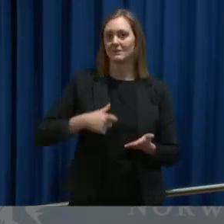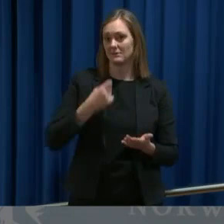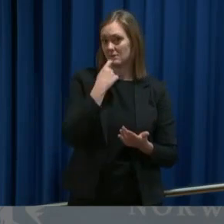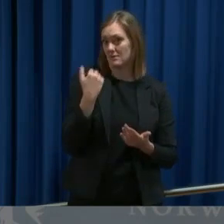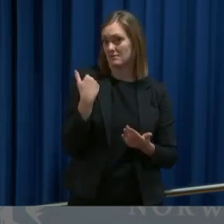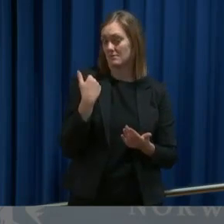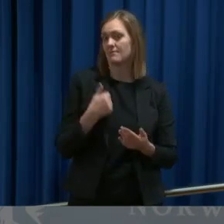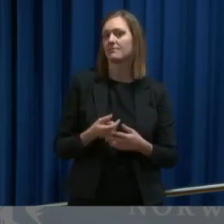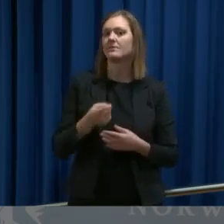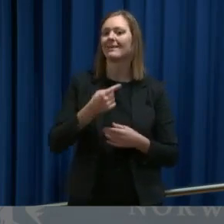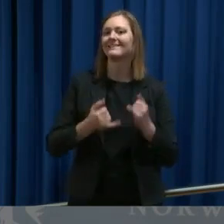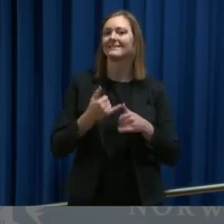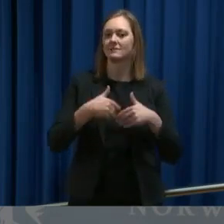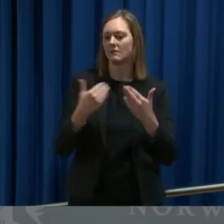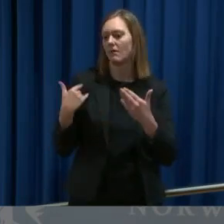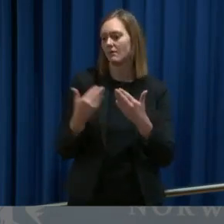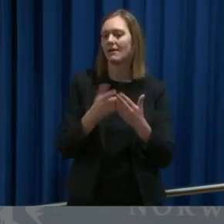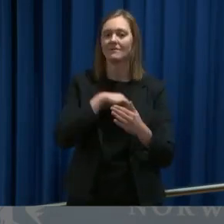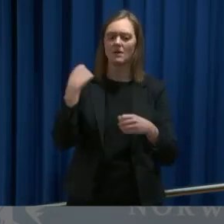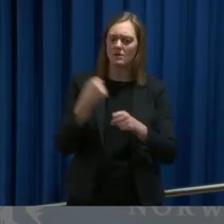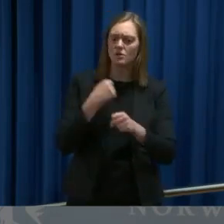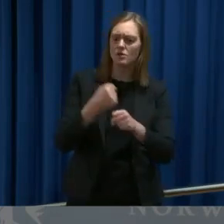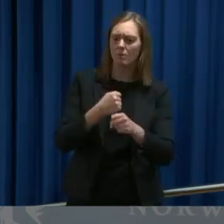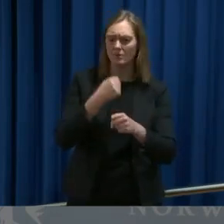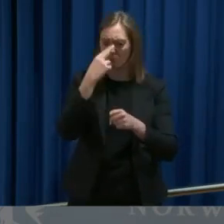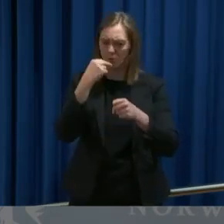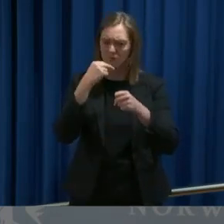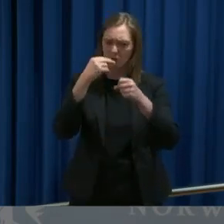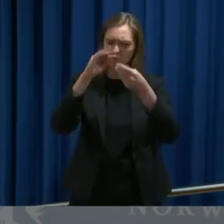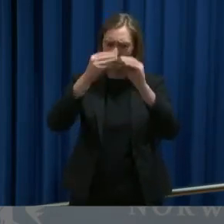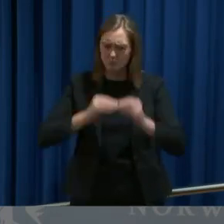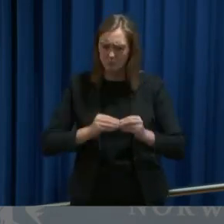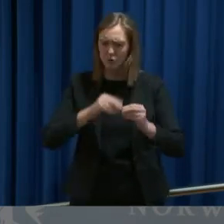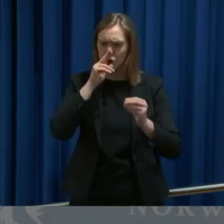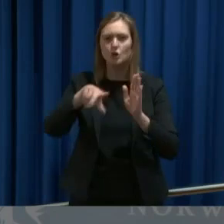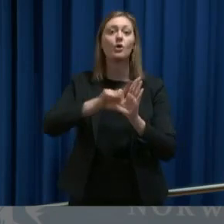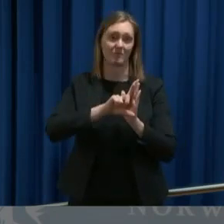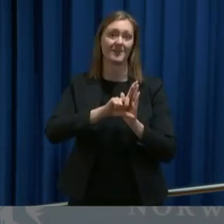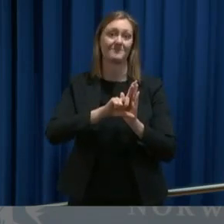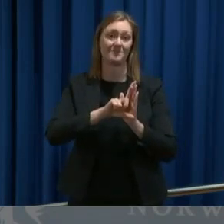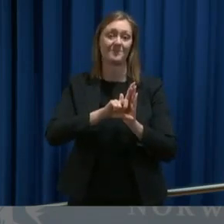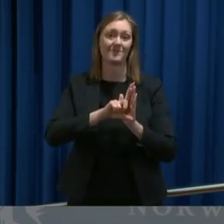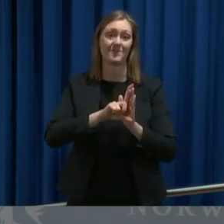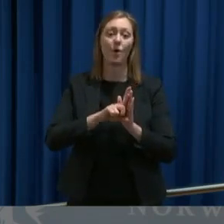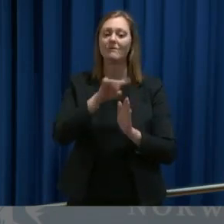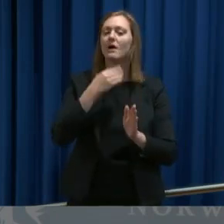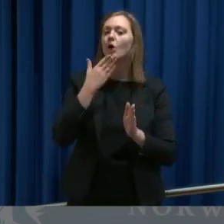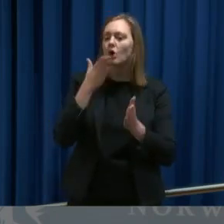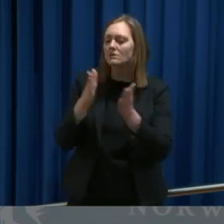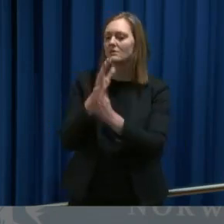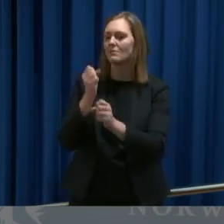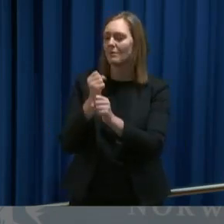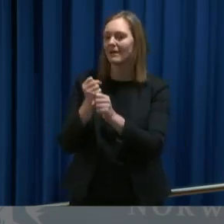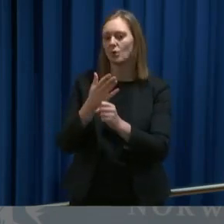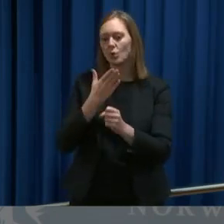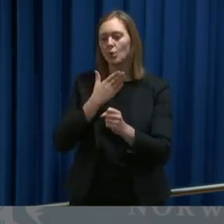for så har vi de siste dagene jobbet med å få på plass en ny lov. Og vi har hatt veldig godt samarbeid og